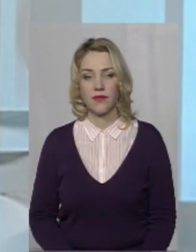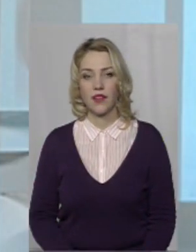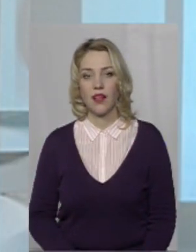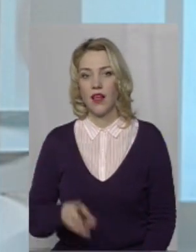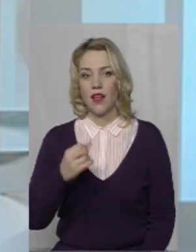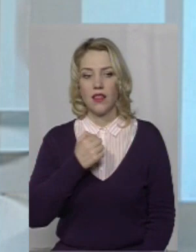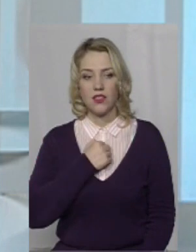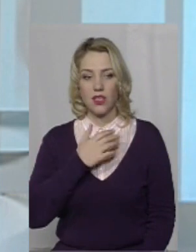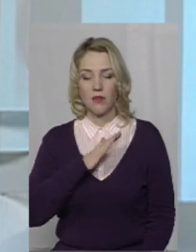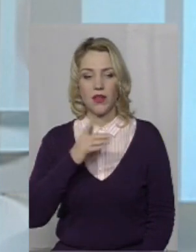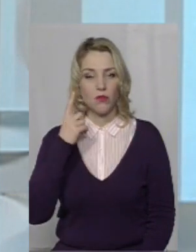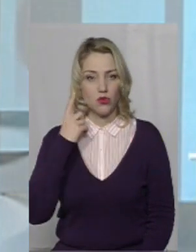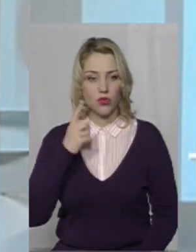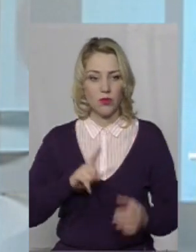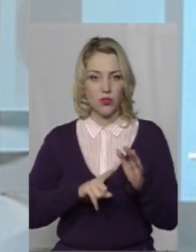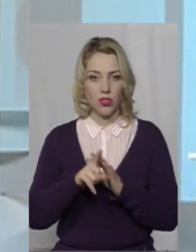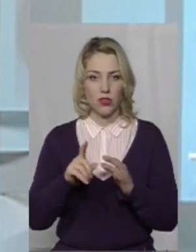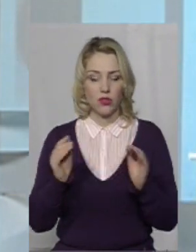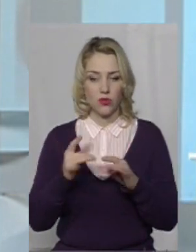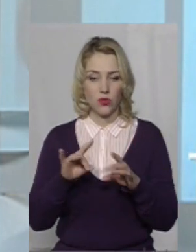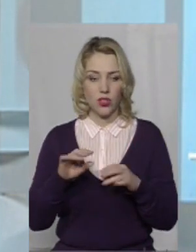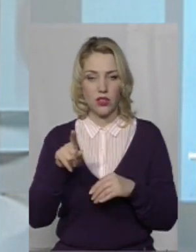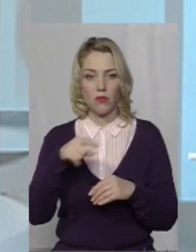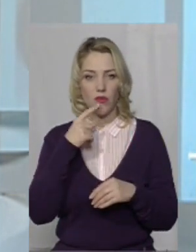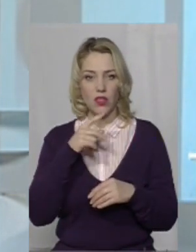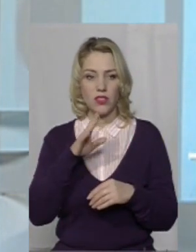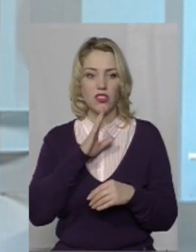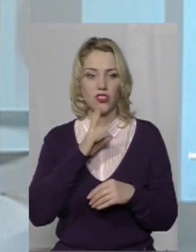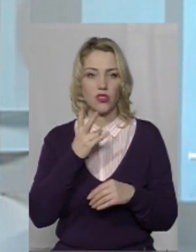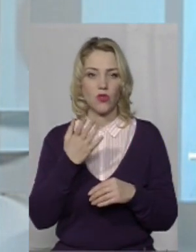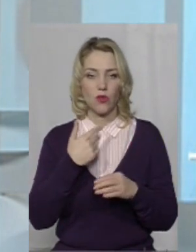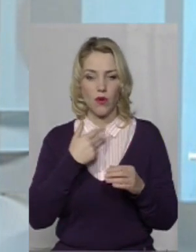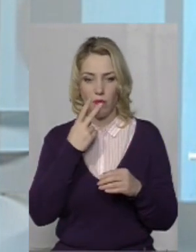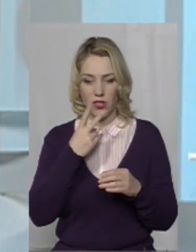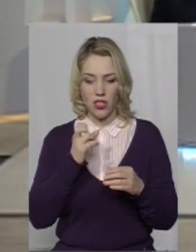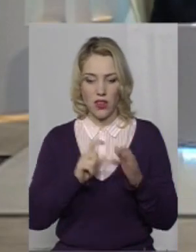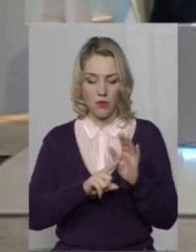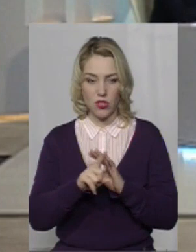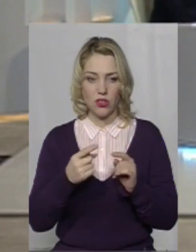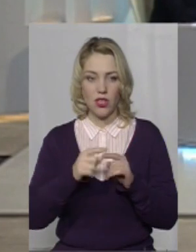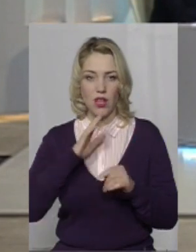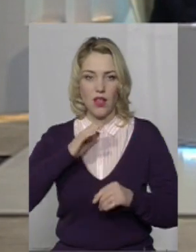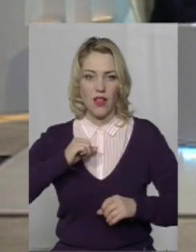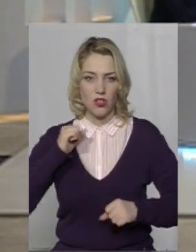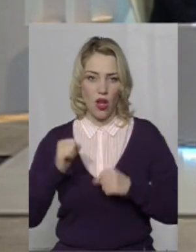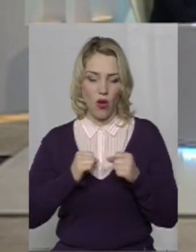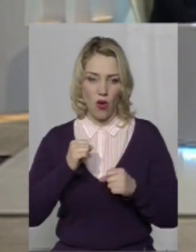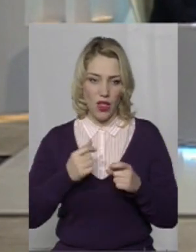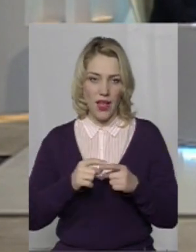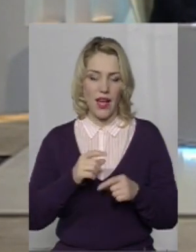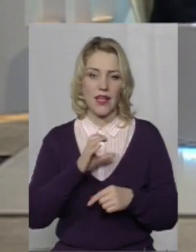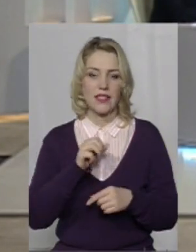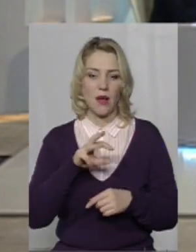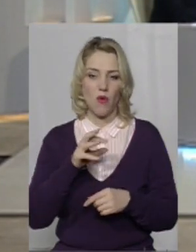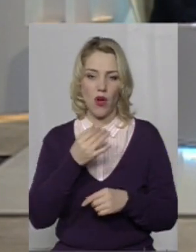На жаль, ми не почули саме початок сюжету. Там йшлося про те, що жінка, яку ми бачили на початку, це моя колега Алла Самойленко, ви сьогодні її бачили.